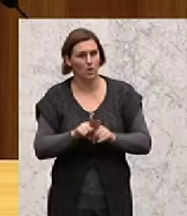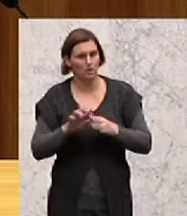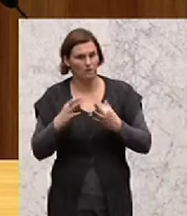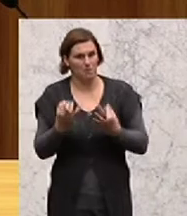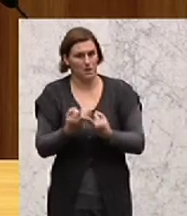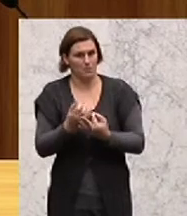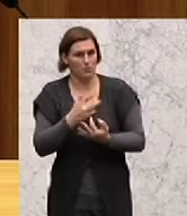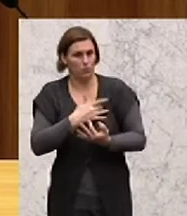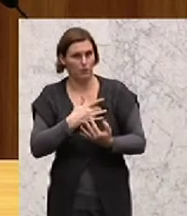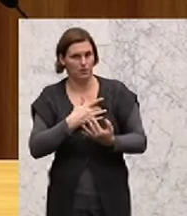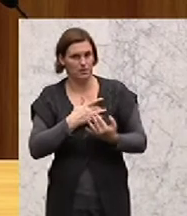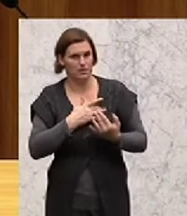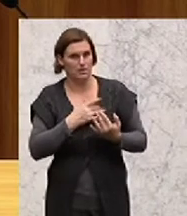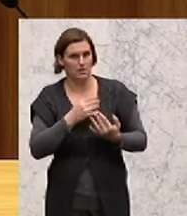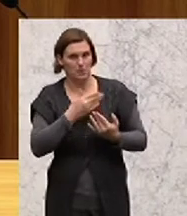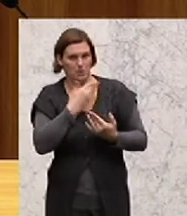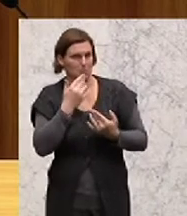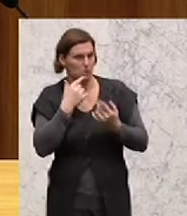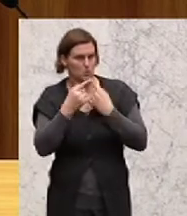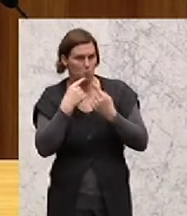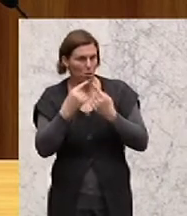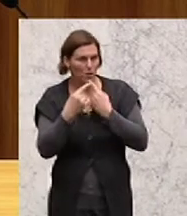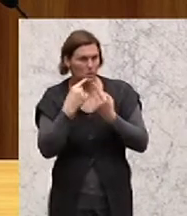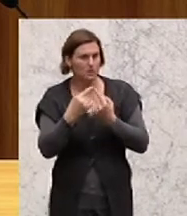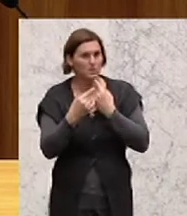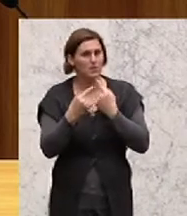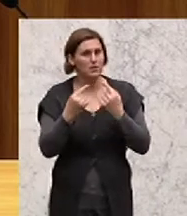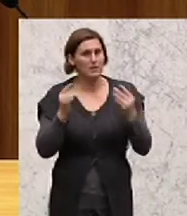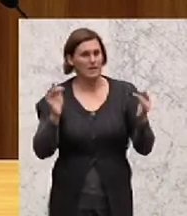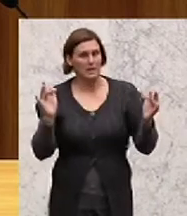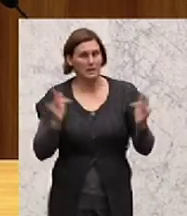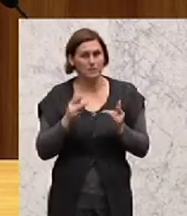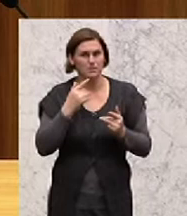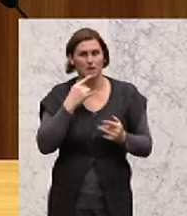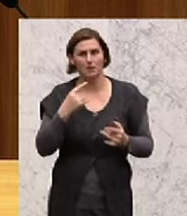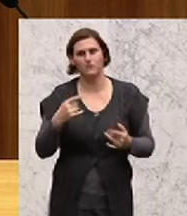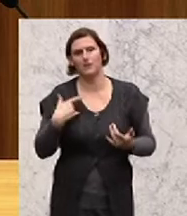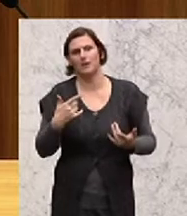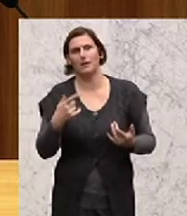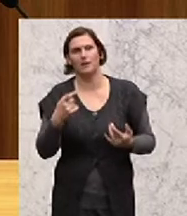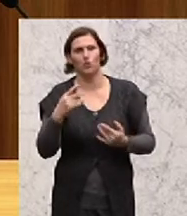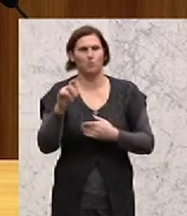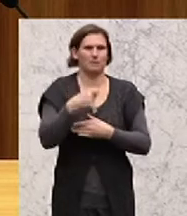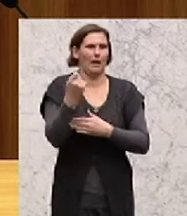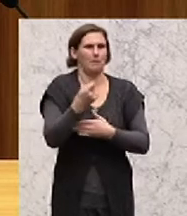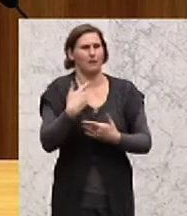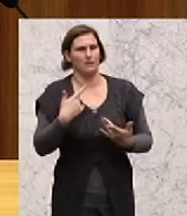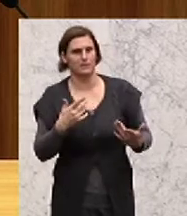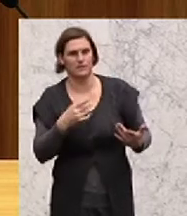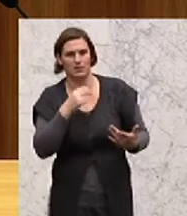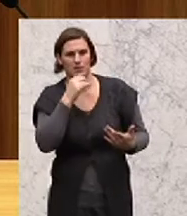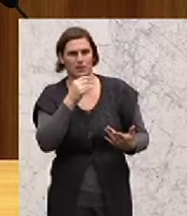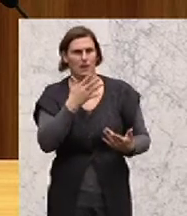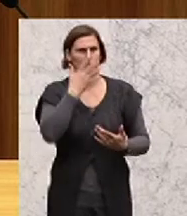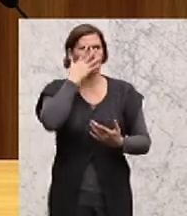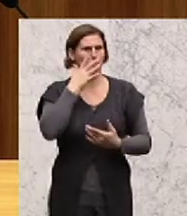Familie. Wir haben nicht darüber geredet. Im Gegenteil, es ist ein Sturm an Polemik ausgebrochen, besonders und besonders